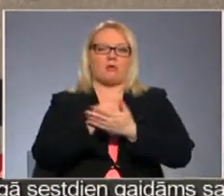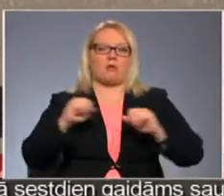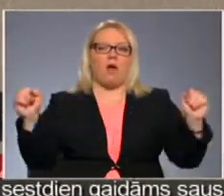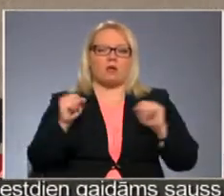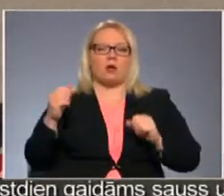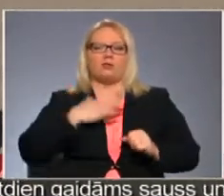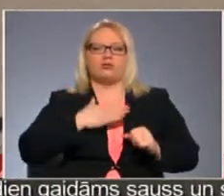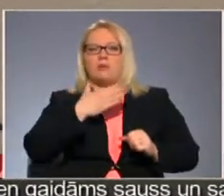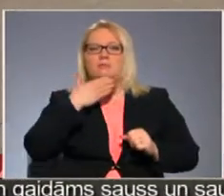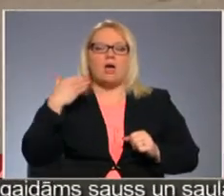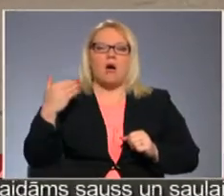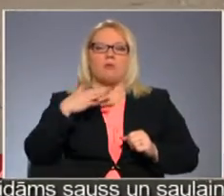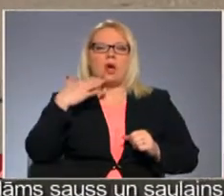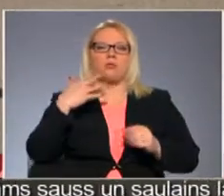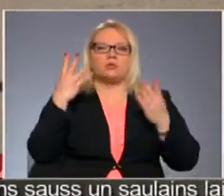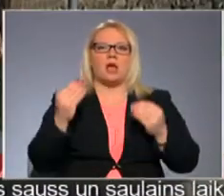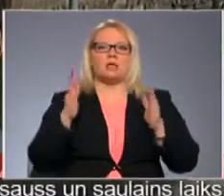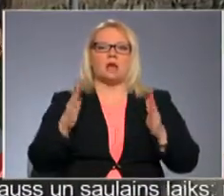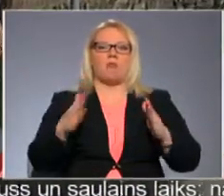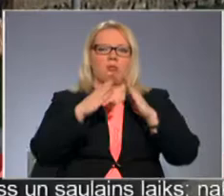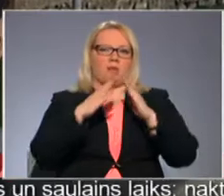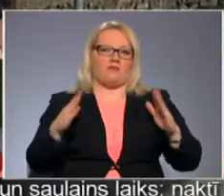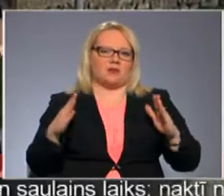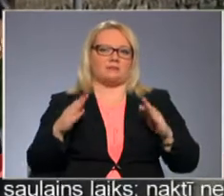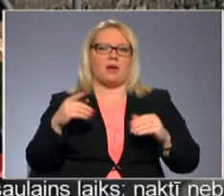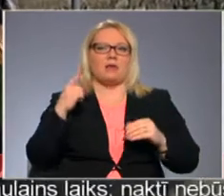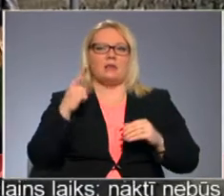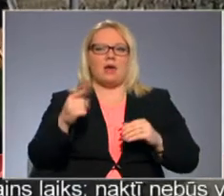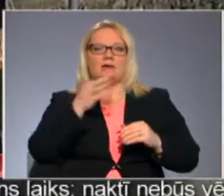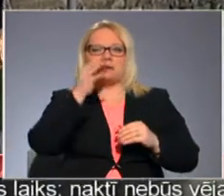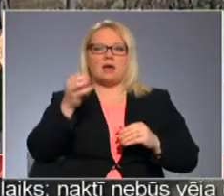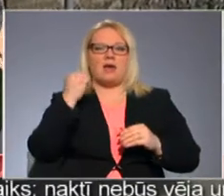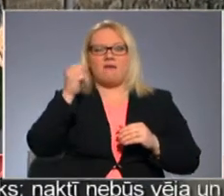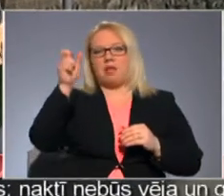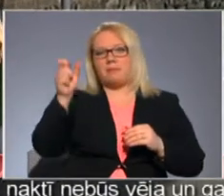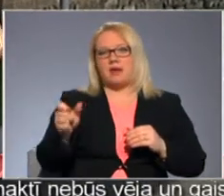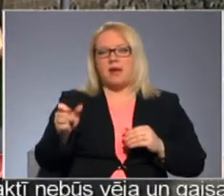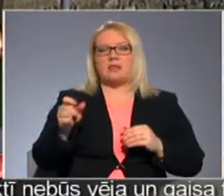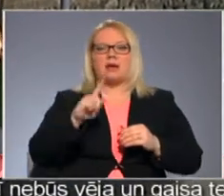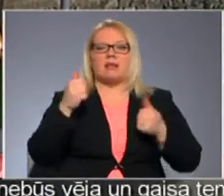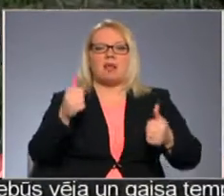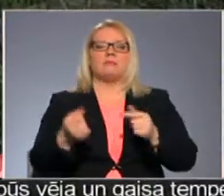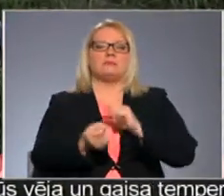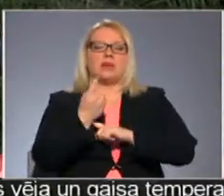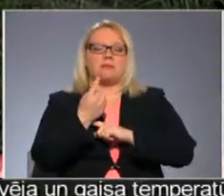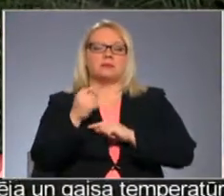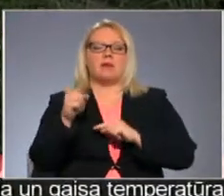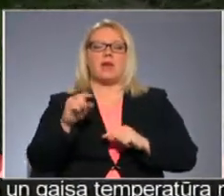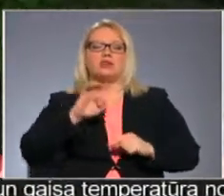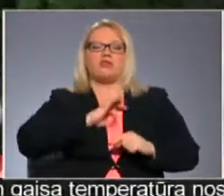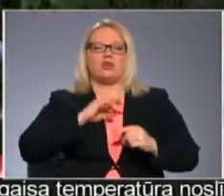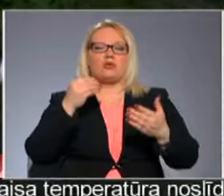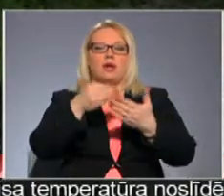un sunim nav jāpavada vairākas dienas patvērsmē. Tās kā pauž valmierieti Irēna Zumenta ir gana labs iemesls, lai žetonu